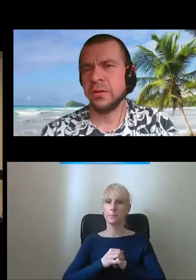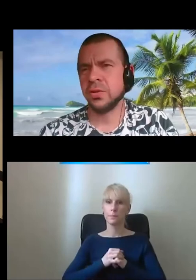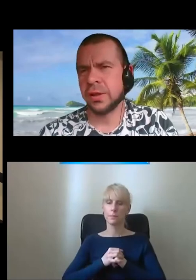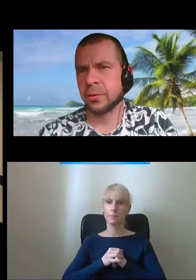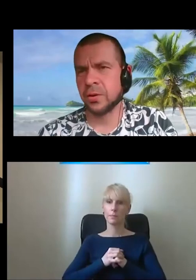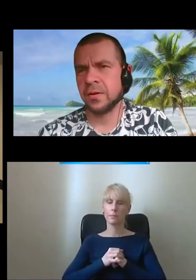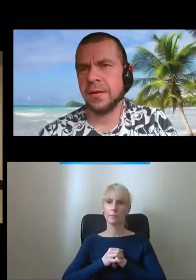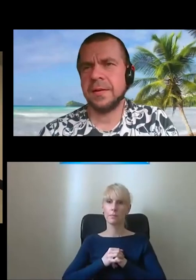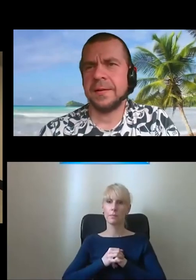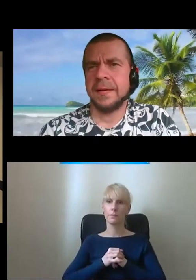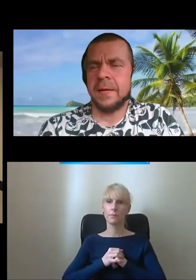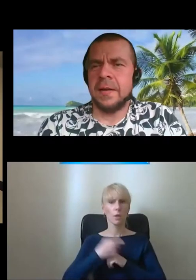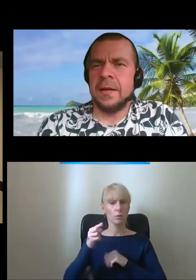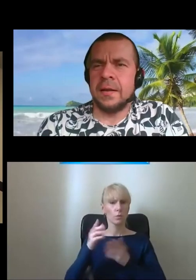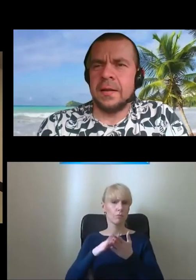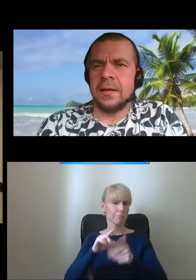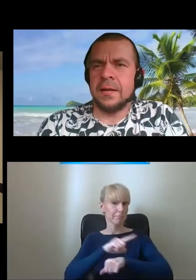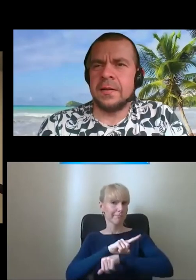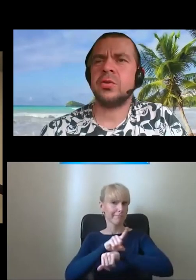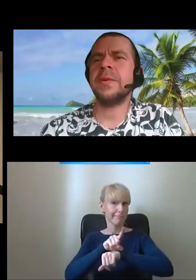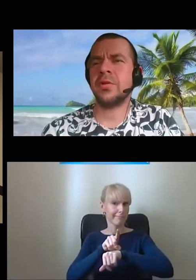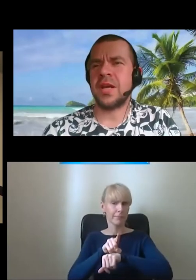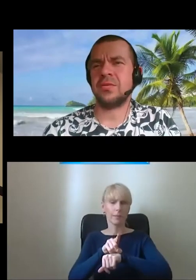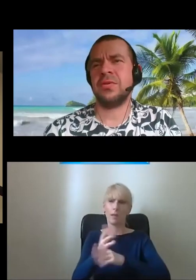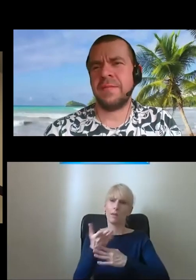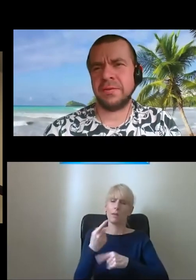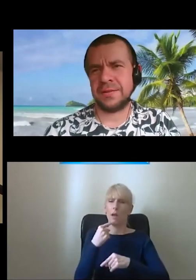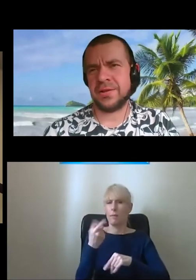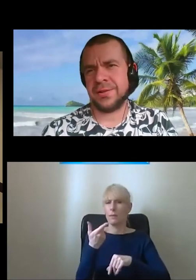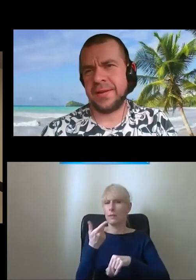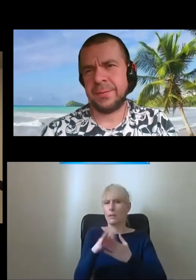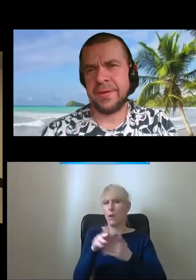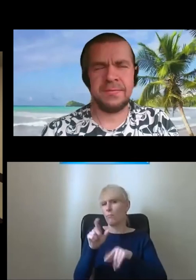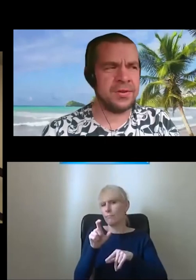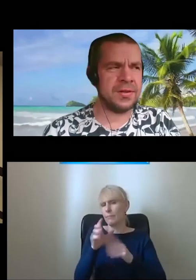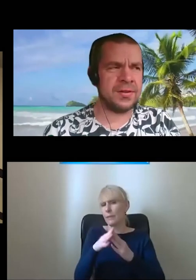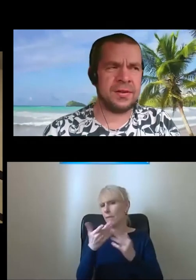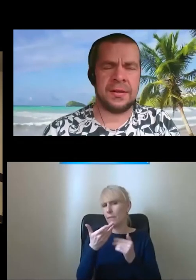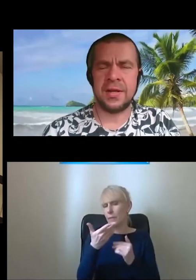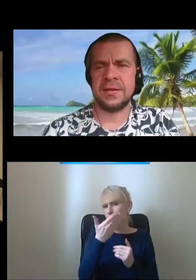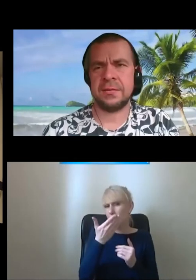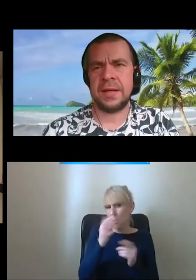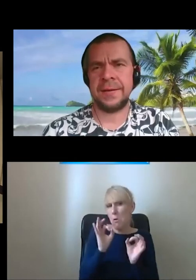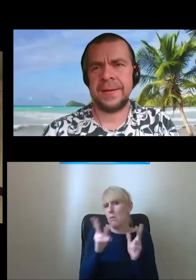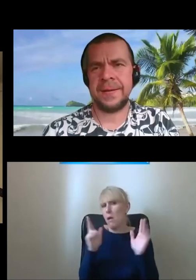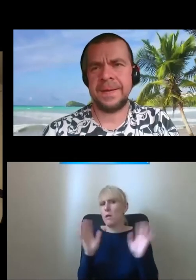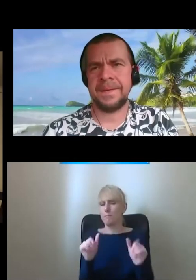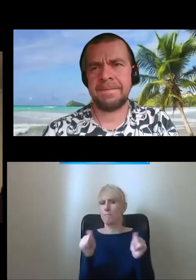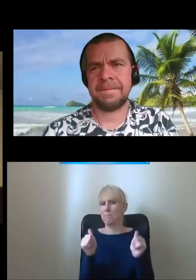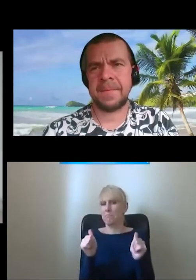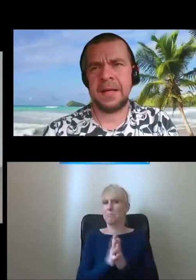No tutaj już trwało to... No tu bym do czasu nie miał zastrzeżeń, tak? Powiedzmy, że ten czas tutaj